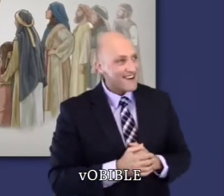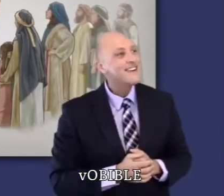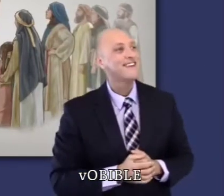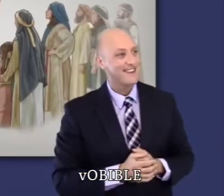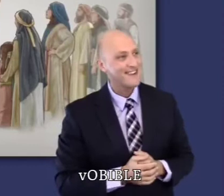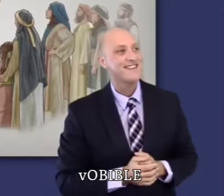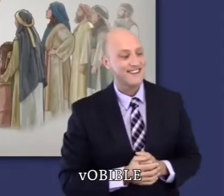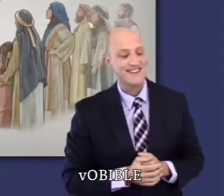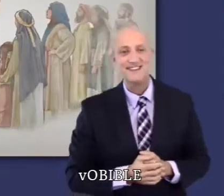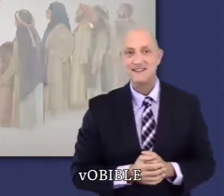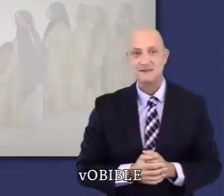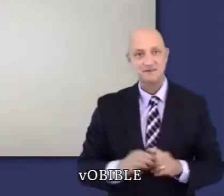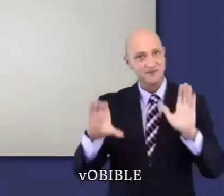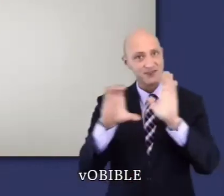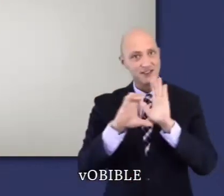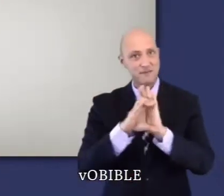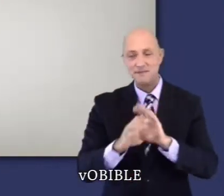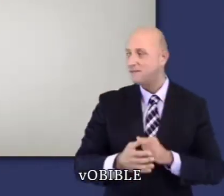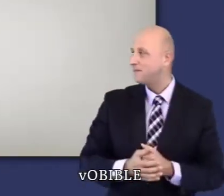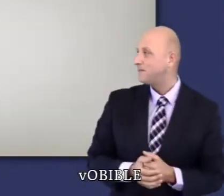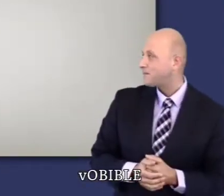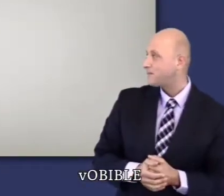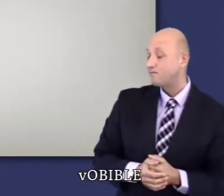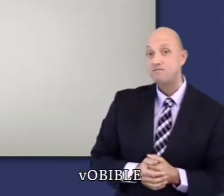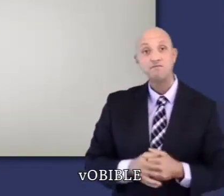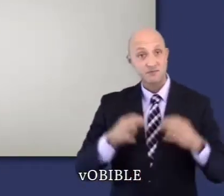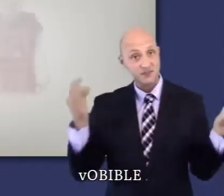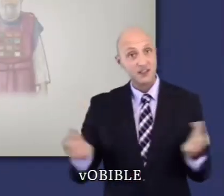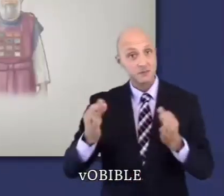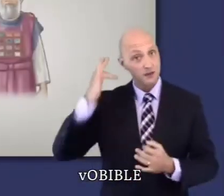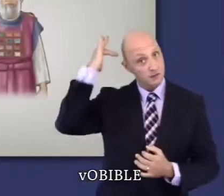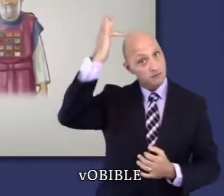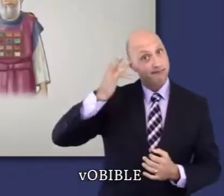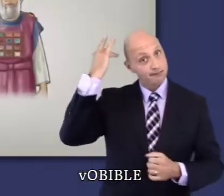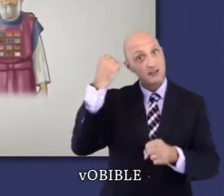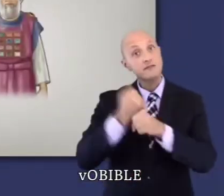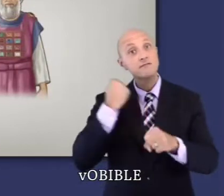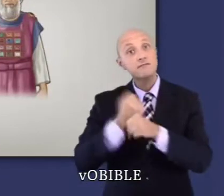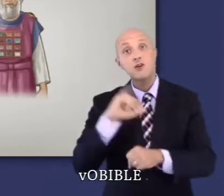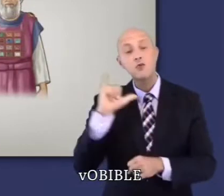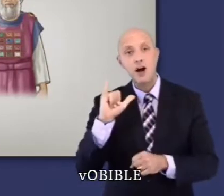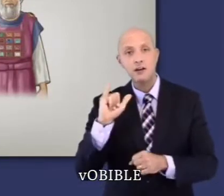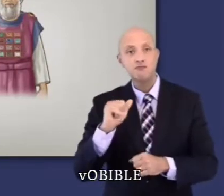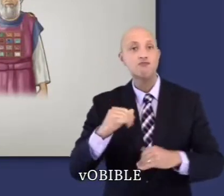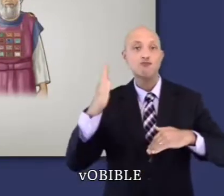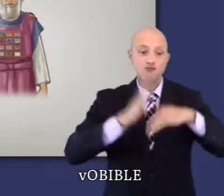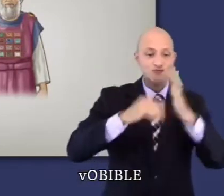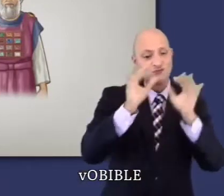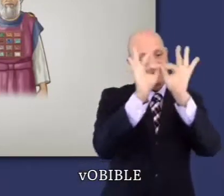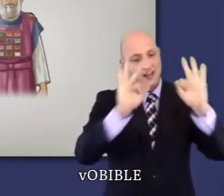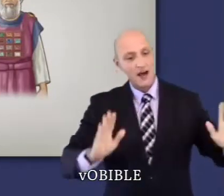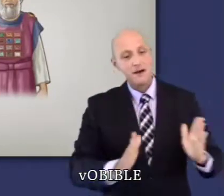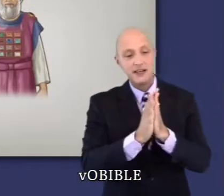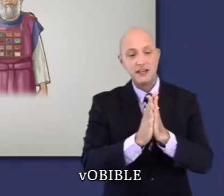nous sommes prêts à le faire ». Les chapitres 25 à 40 parlent principalement de la prêtrise, de la fabrication du